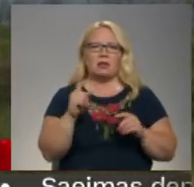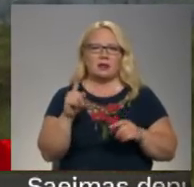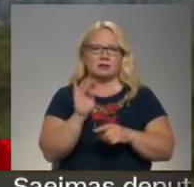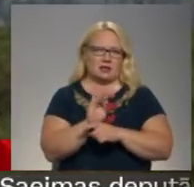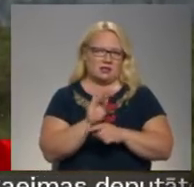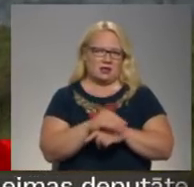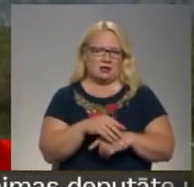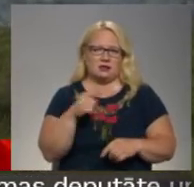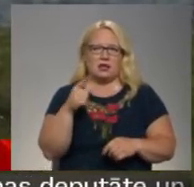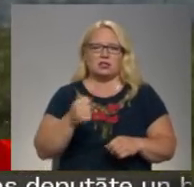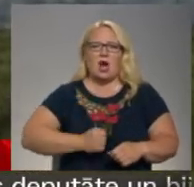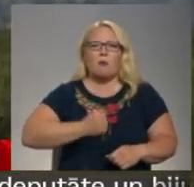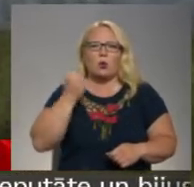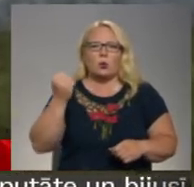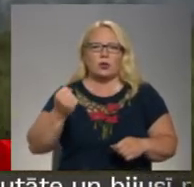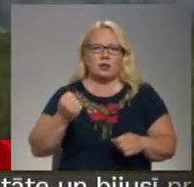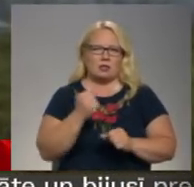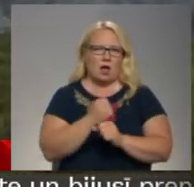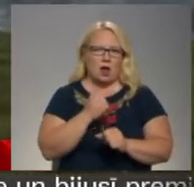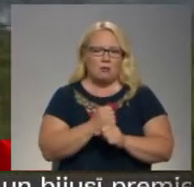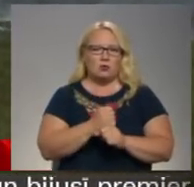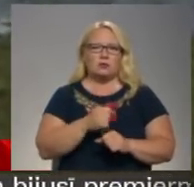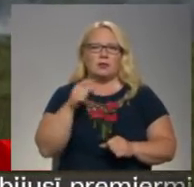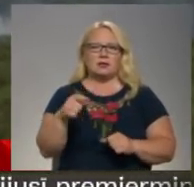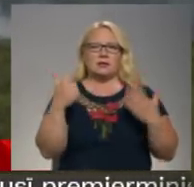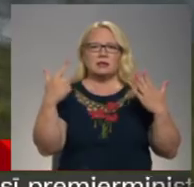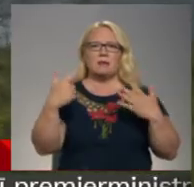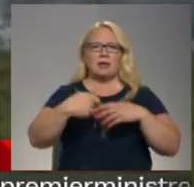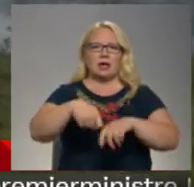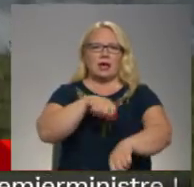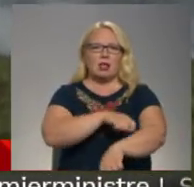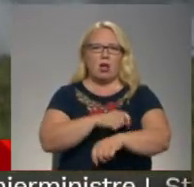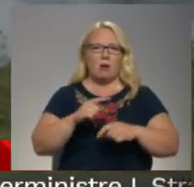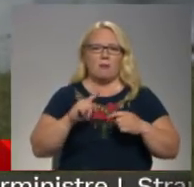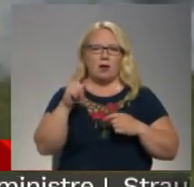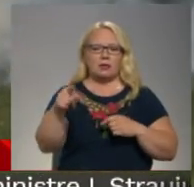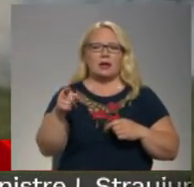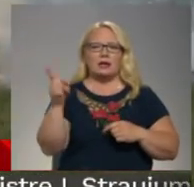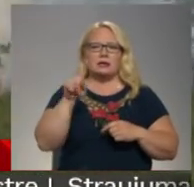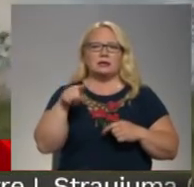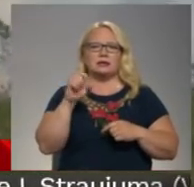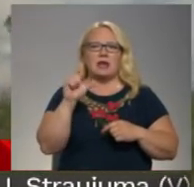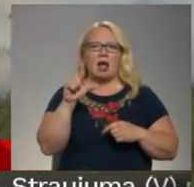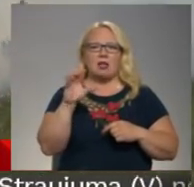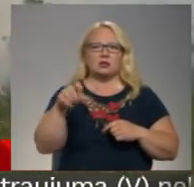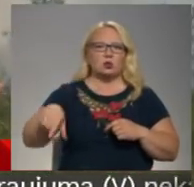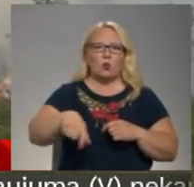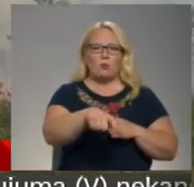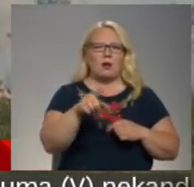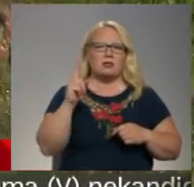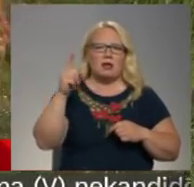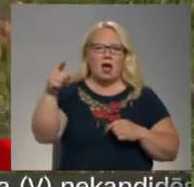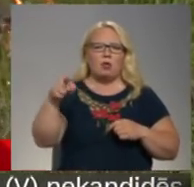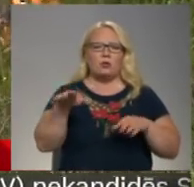šausmīgi apgrūtina darbus. Lielezars, protams, ir, bet tas ir septiņi kilometri, gandrīz salacas upe, viss ir ļoti tāli. Tie